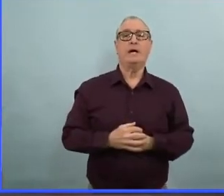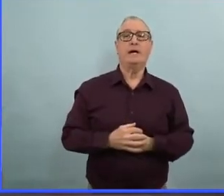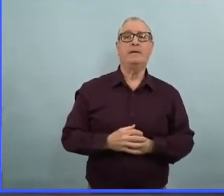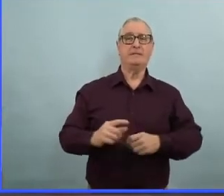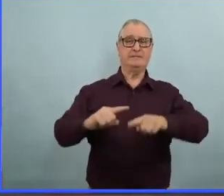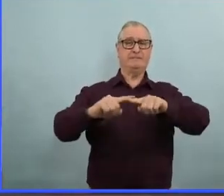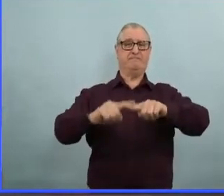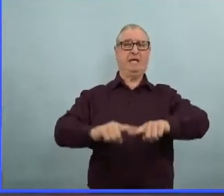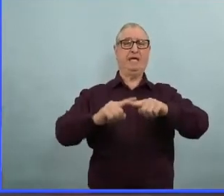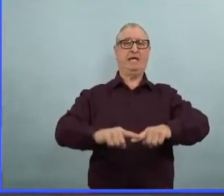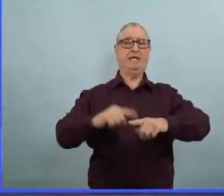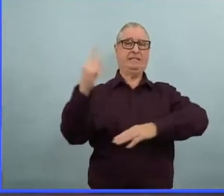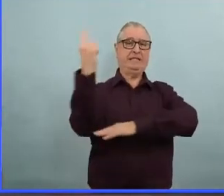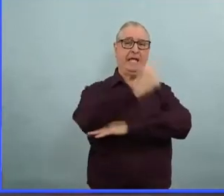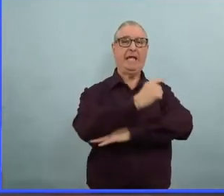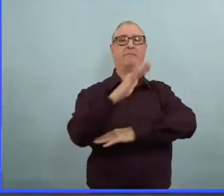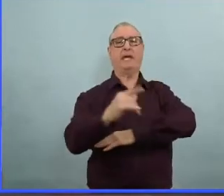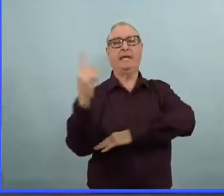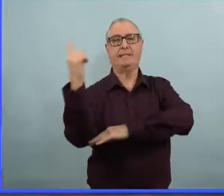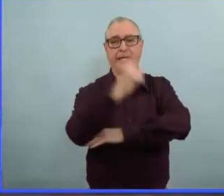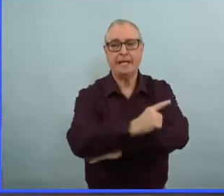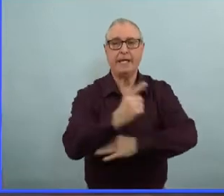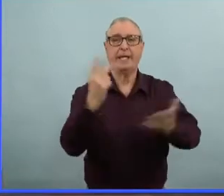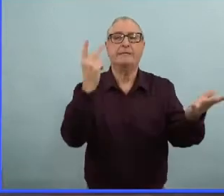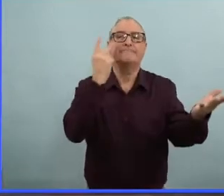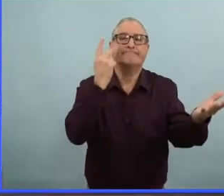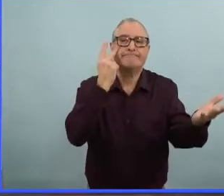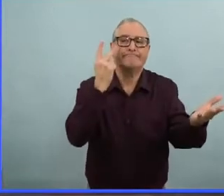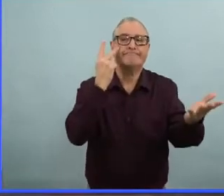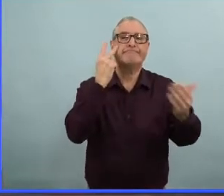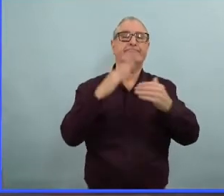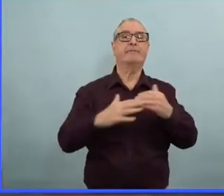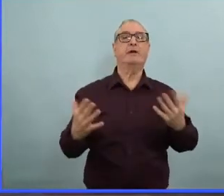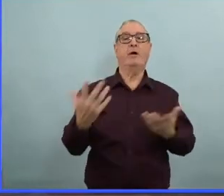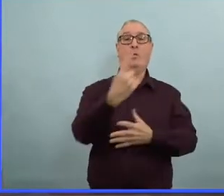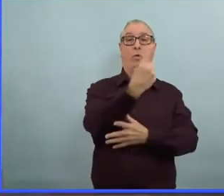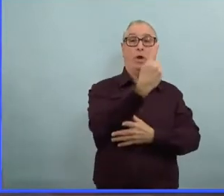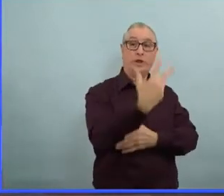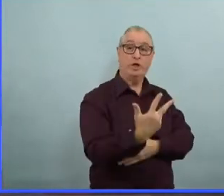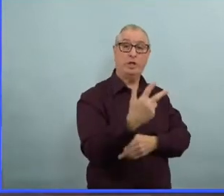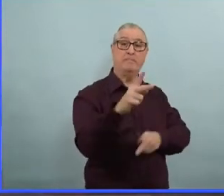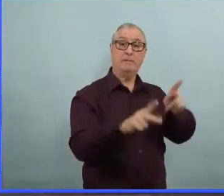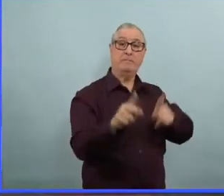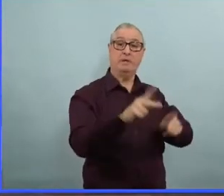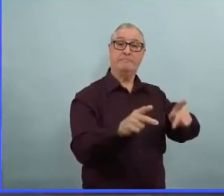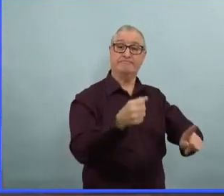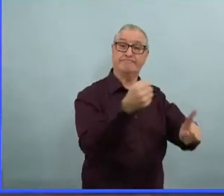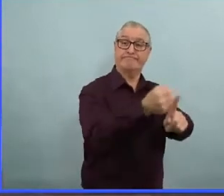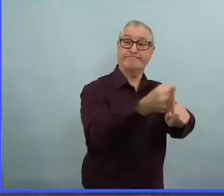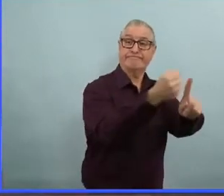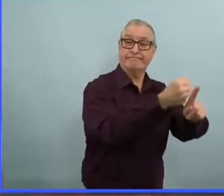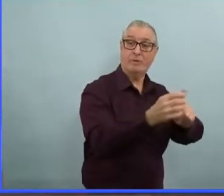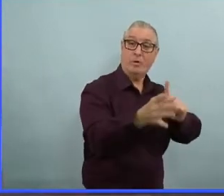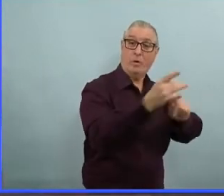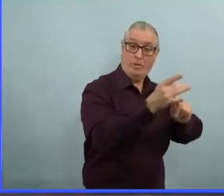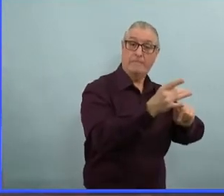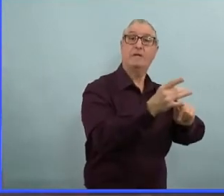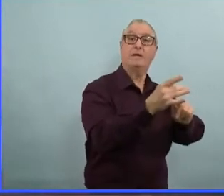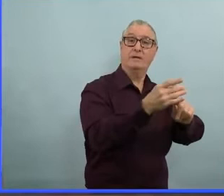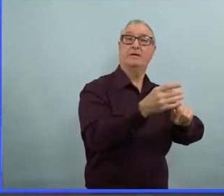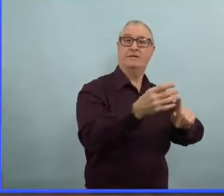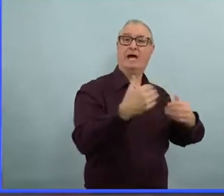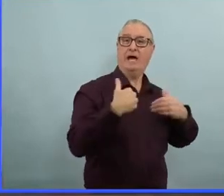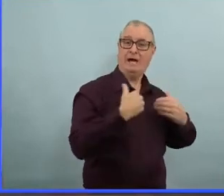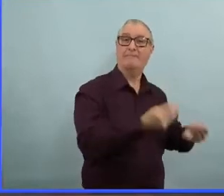découvrir ce qui se passait. Et donc, c'est en fait un tiers des gens qui sont là à cause de la COVID. Donc, ça, ce sont les raisons qui nous expliquent tout ça.